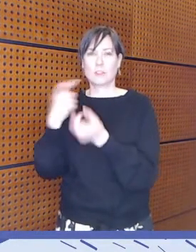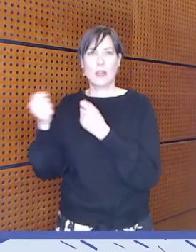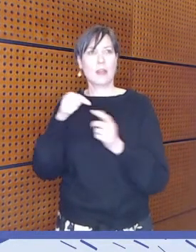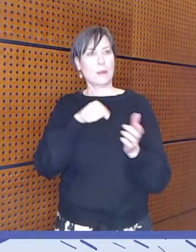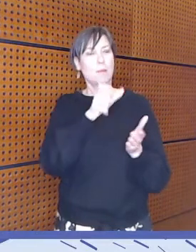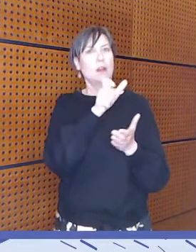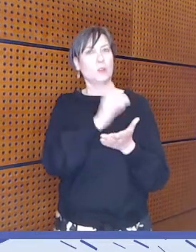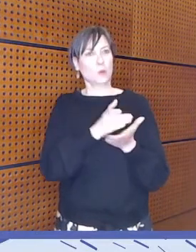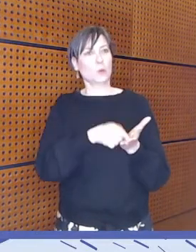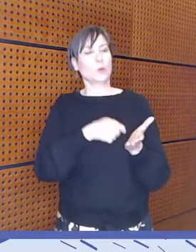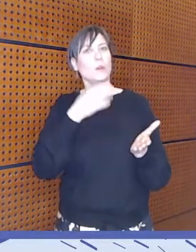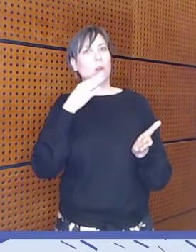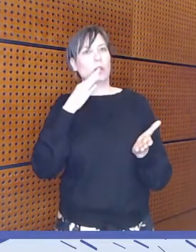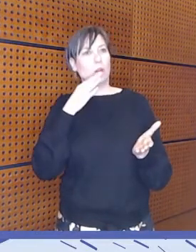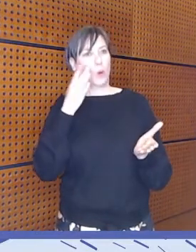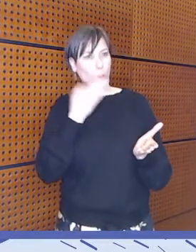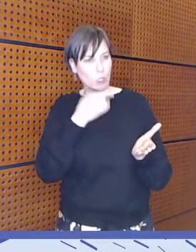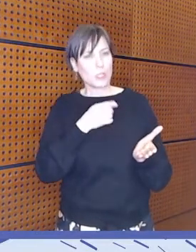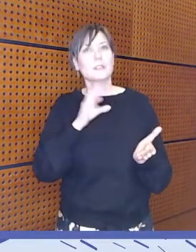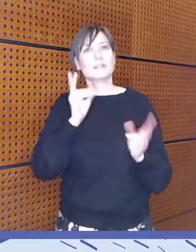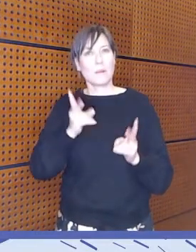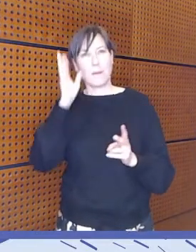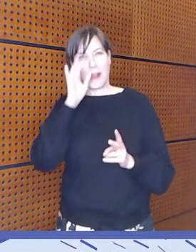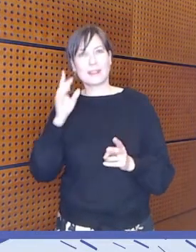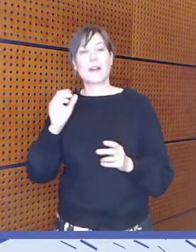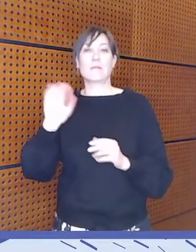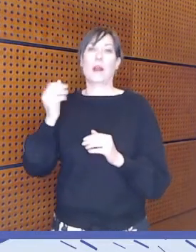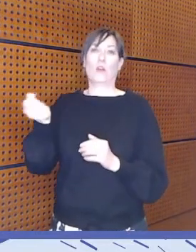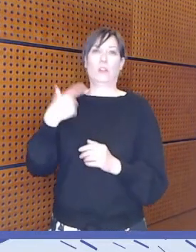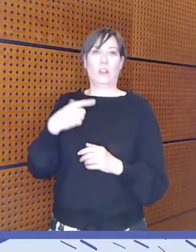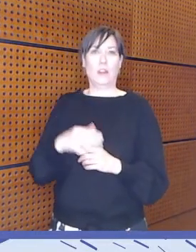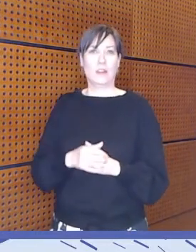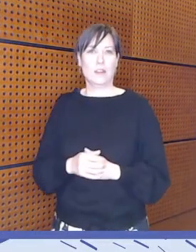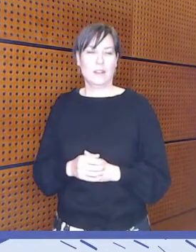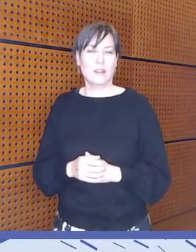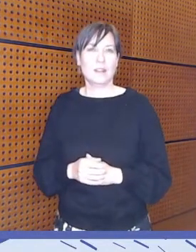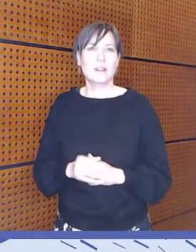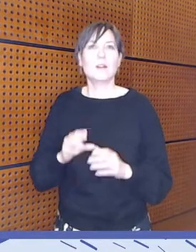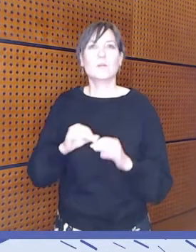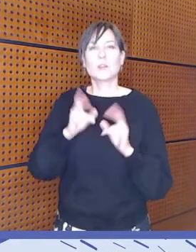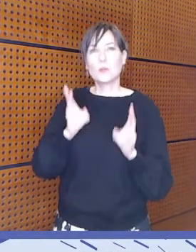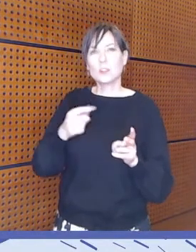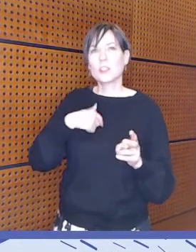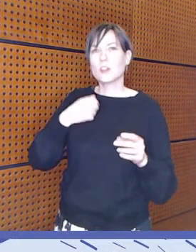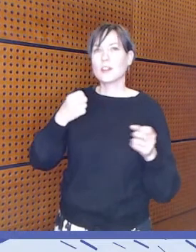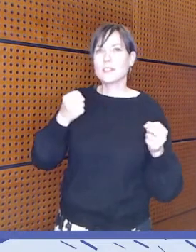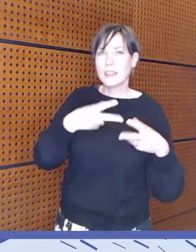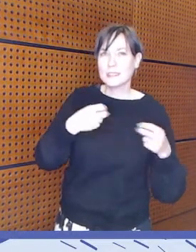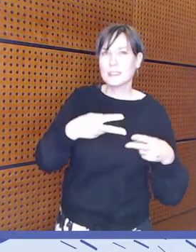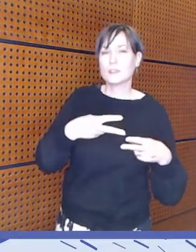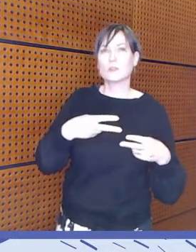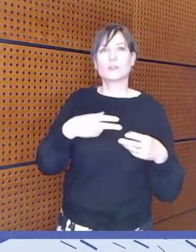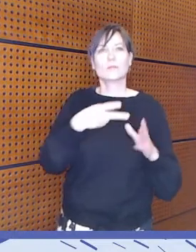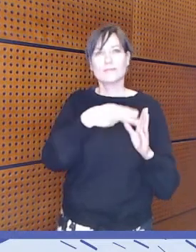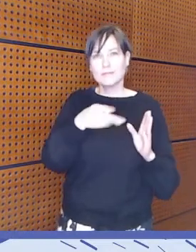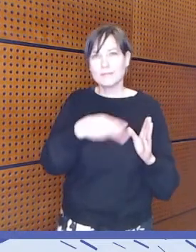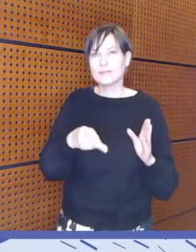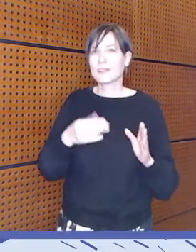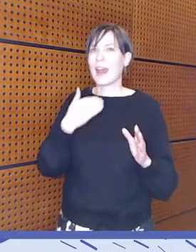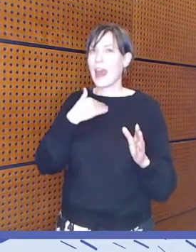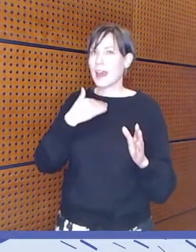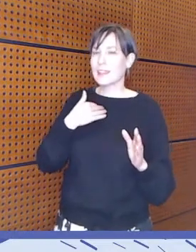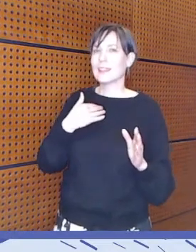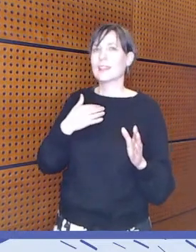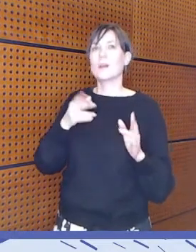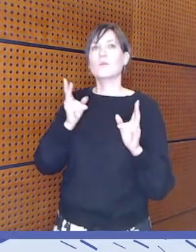ja olin tätä mieltä kanssa. Ja sitten sen, minkä haluaisin vielä mainita, niin myös tekstityksiin, ääniin, nuihin kiinnittää huomiota. Mutta myös